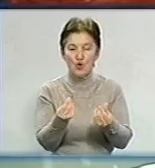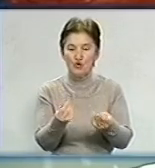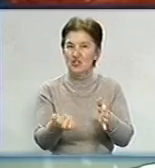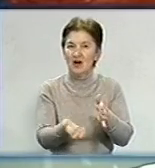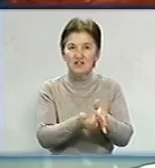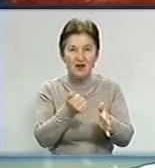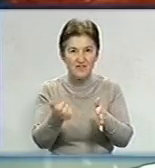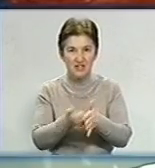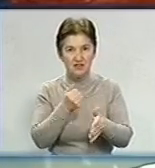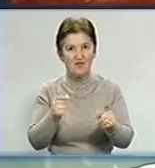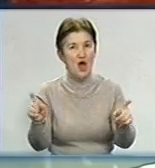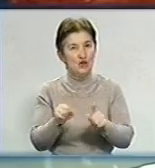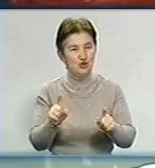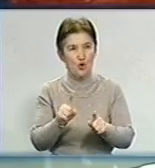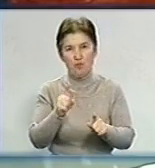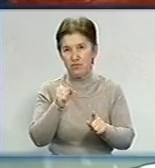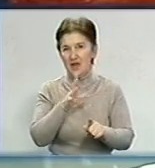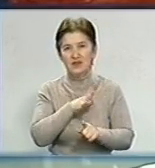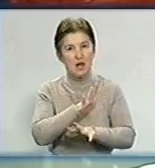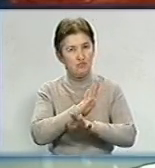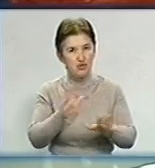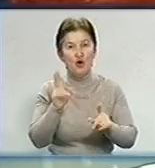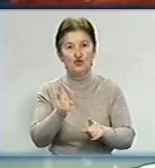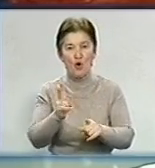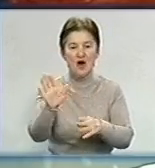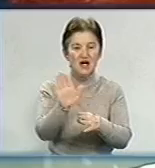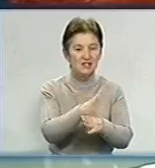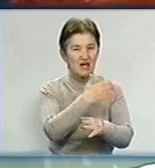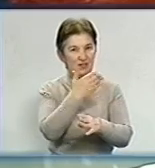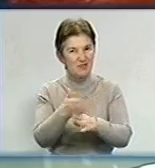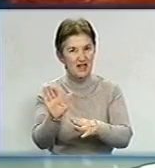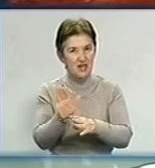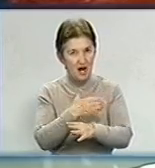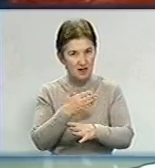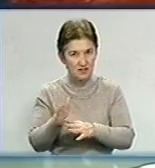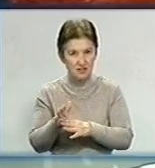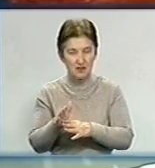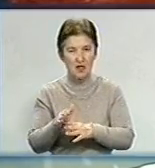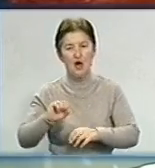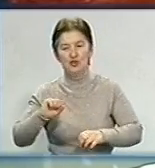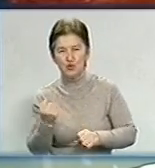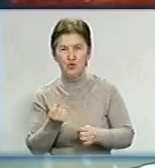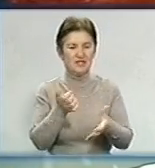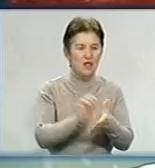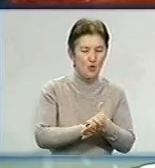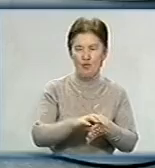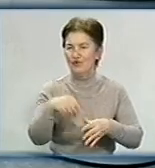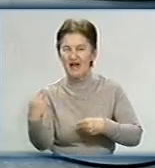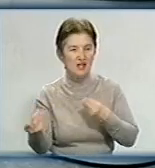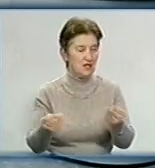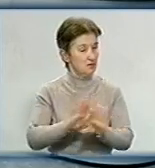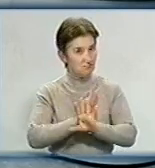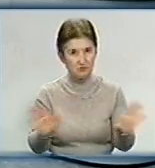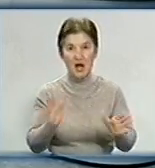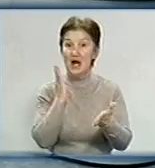вистачить, і для того, щоб не було, що той, хто розподіряє родичу, чи близькому знайому, чи другу, він перерахував, а іншому. Є